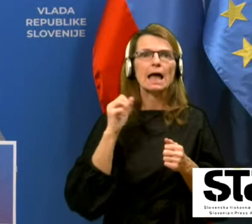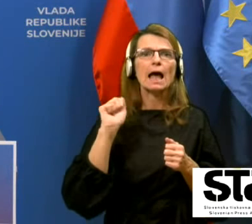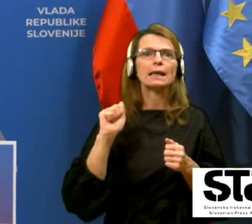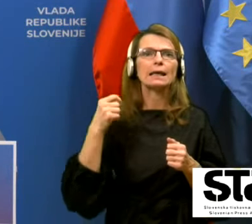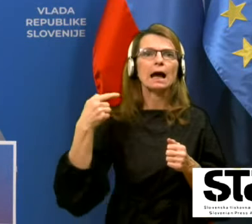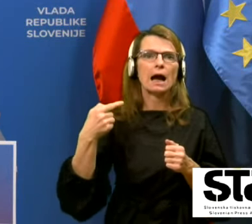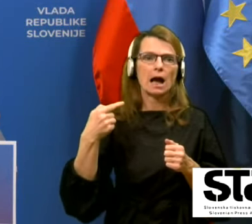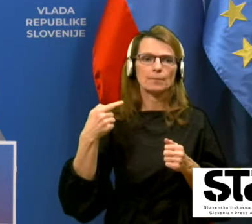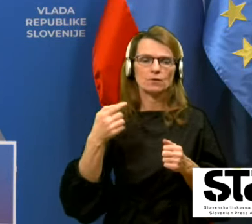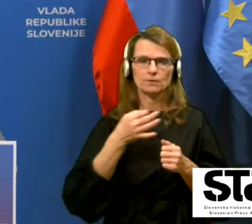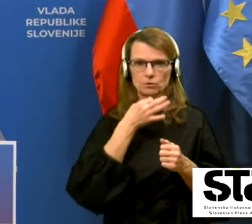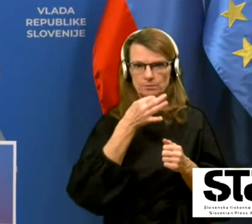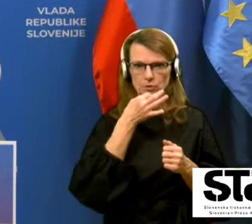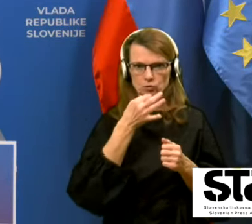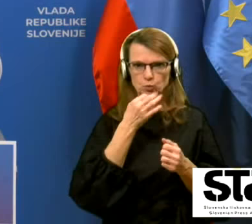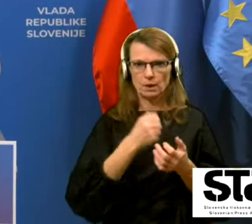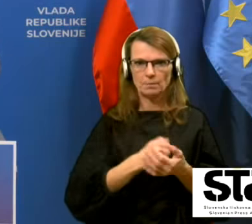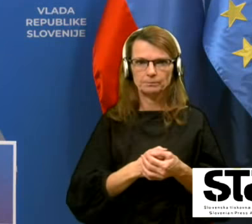Gabrovec.